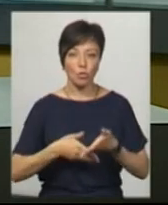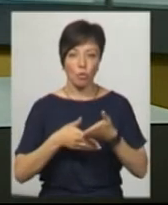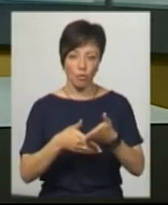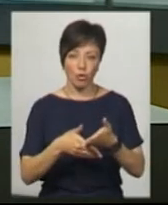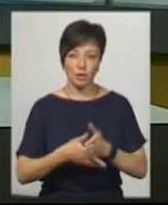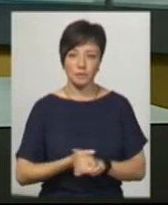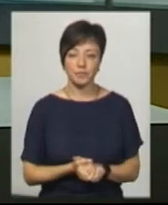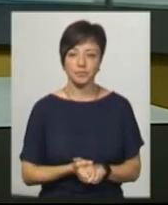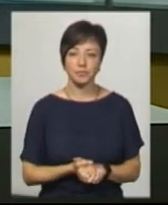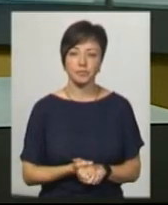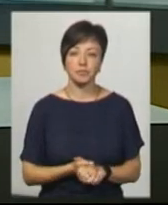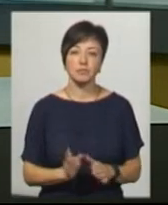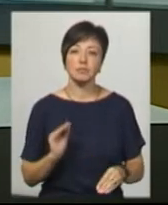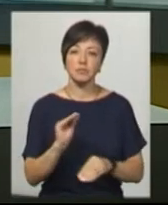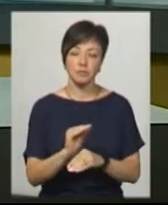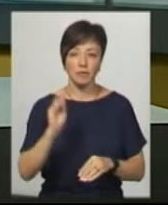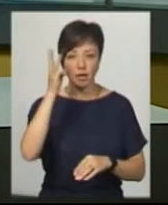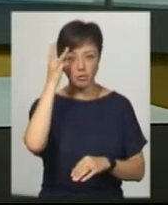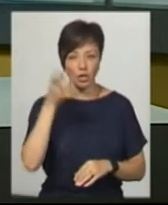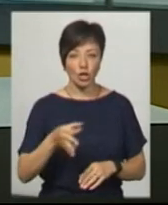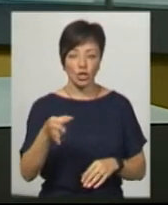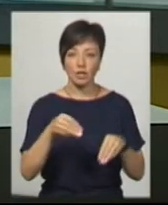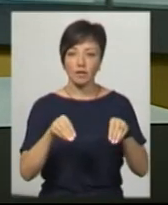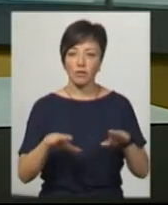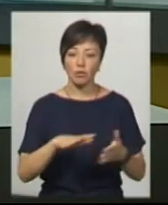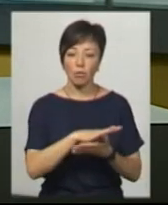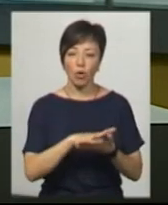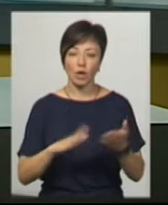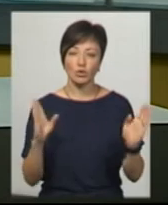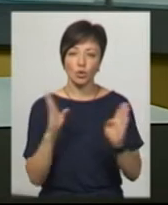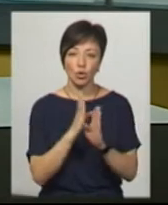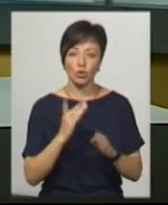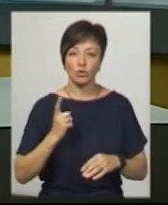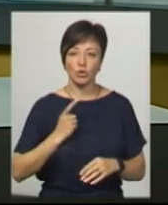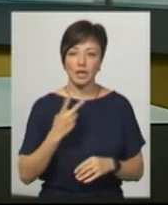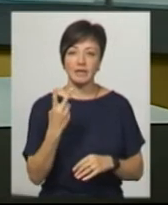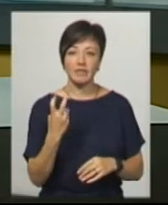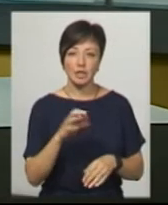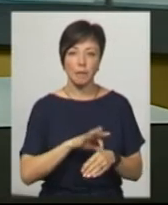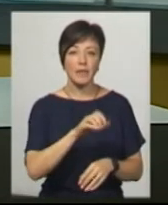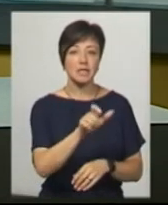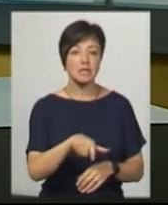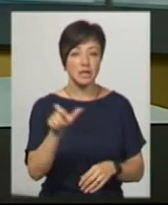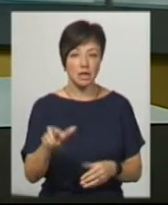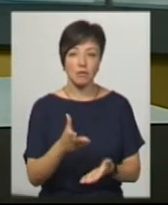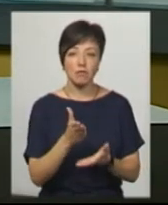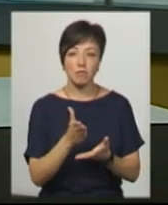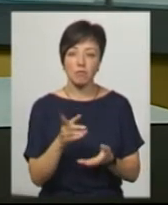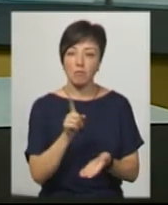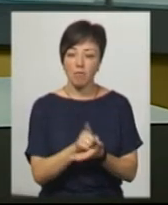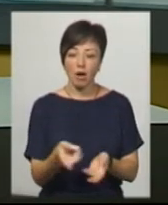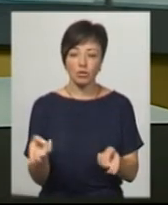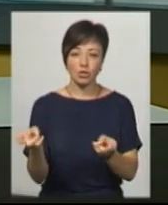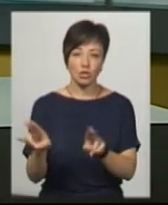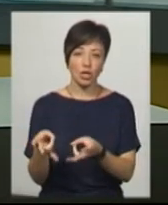допомоги Галина Голик. Додає, на Хмельниччині на вирішення подальшої долі очікує понад 200 пацієнтів, які мають покинути стіни